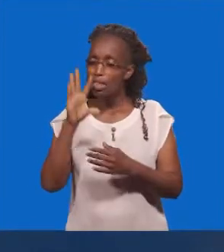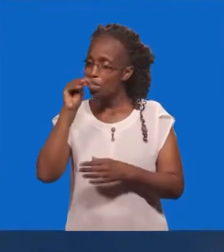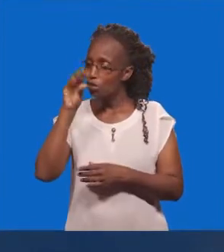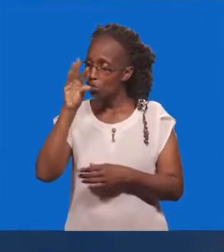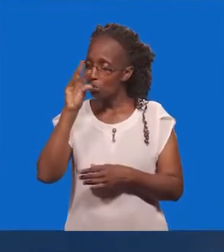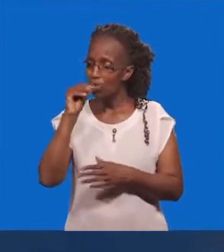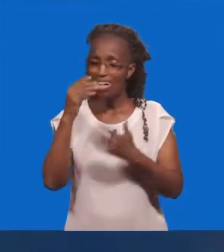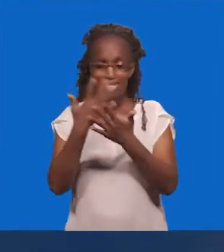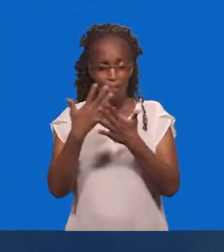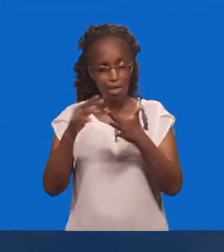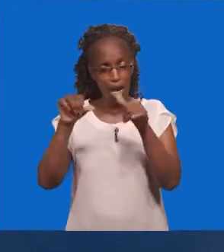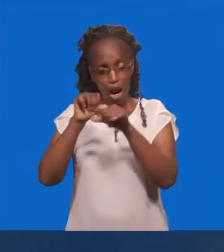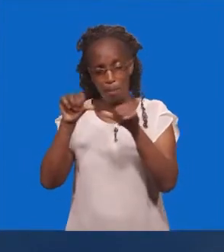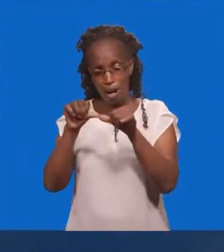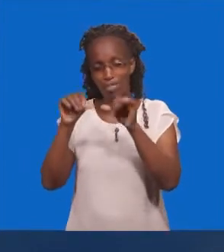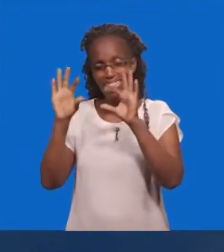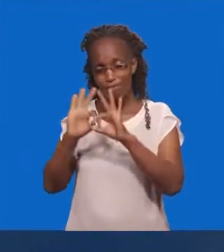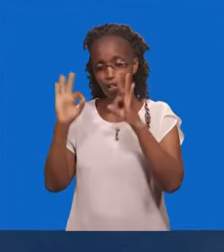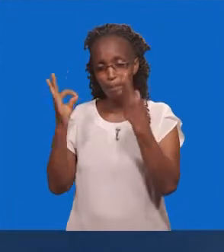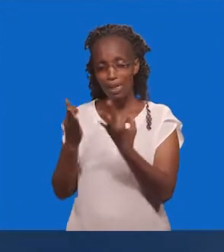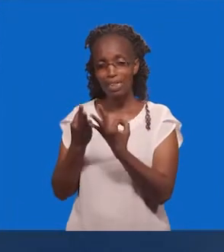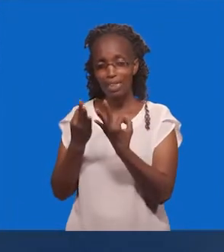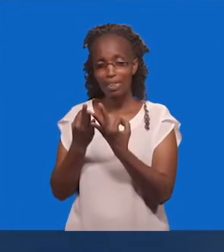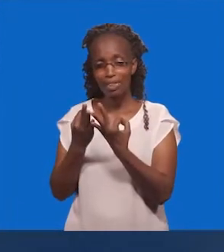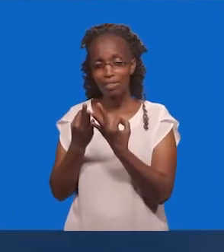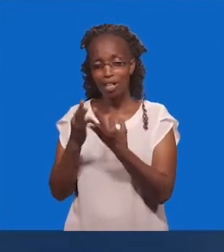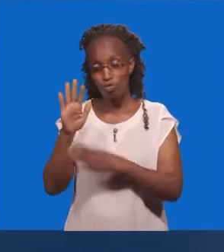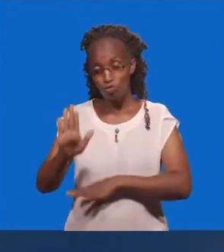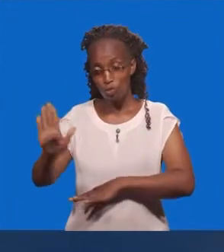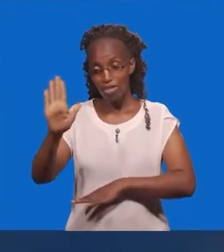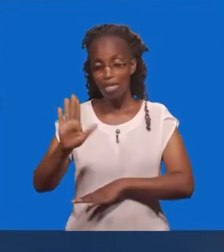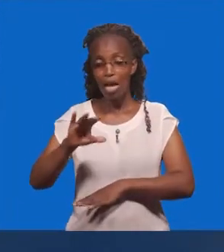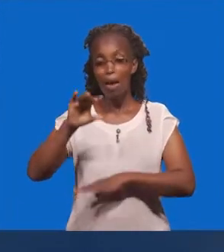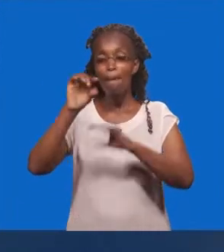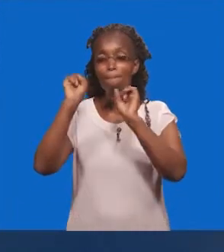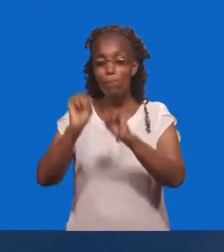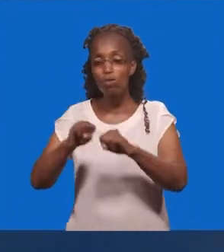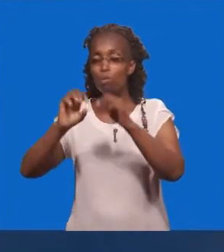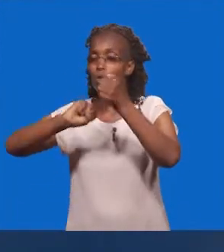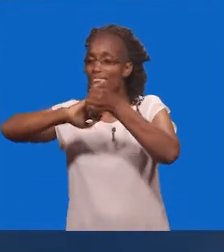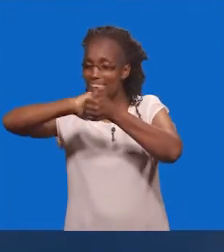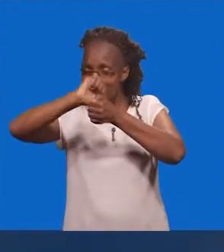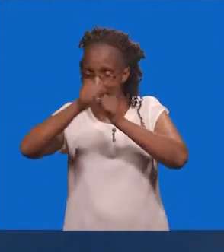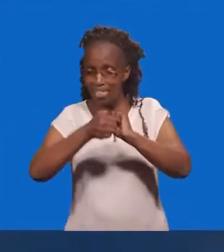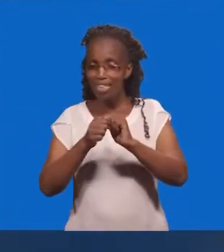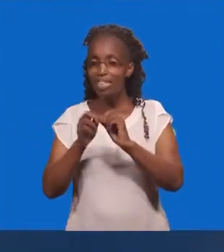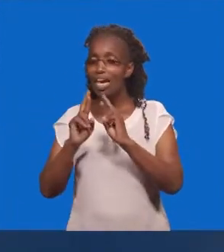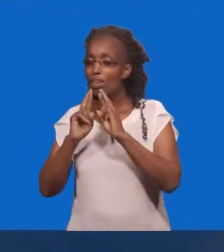Ya Familia Yenu Njuhu Ya Familia Yako Unaweza Ata Kungeuza Kupitia Maombi